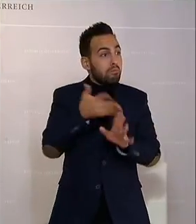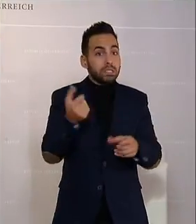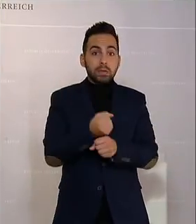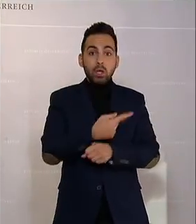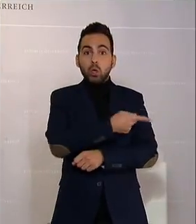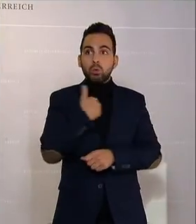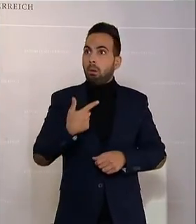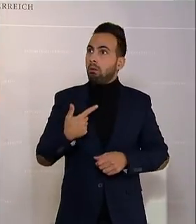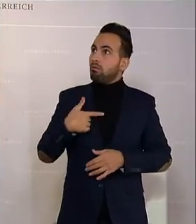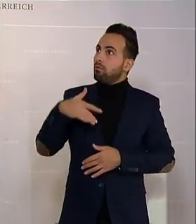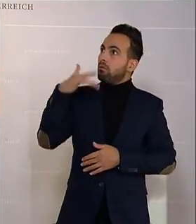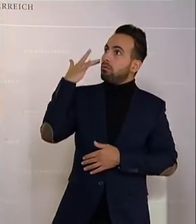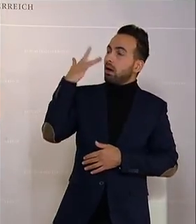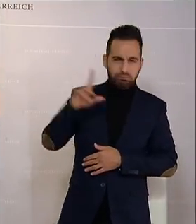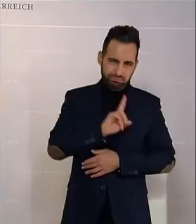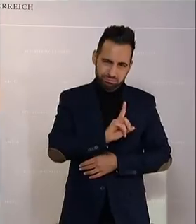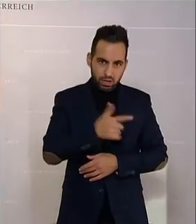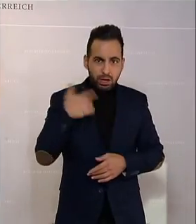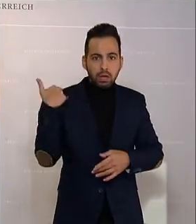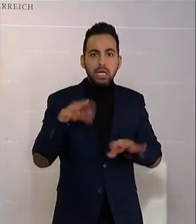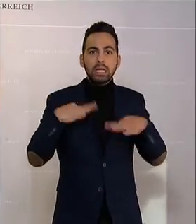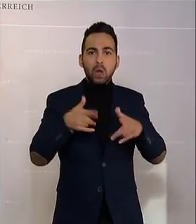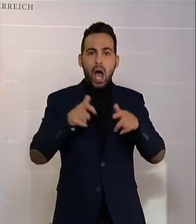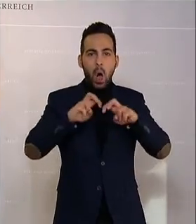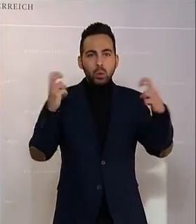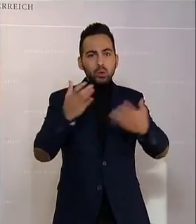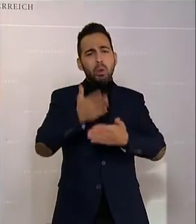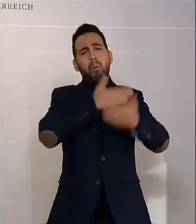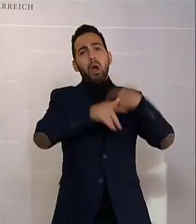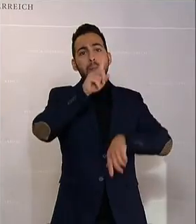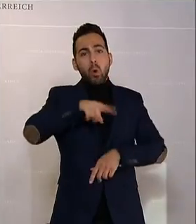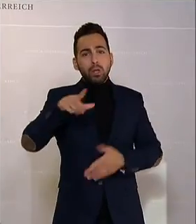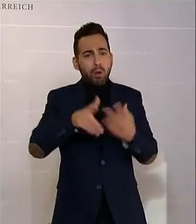nichts, Sie haben es nicht gewusst. Wir haben das im Gesundheitsausschuss schon vor Monaten besprochen.